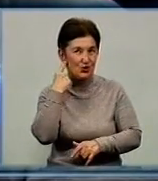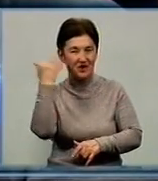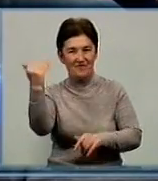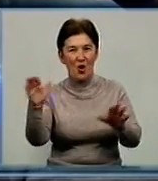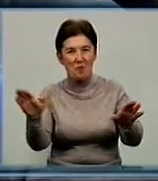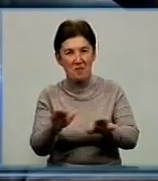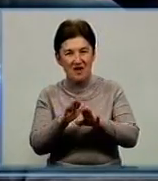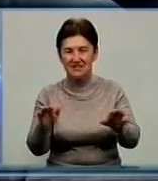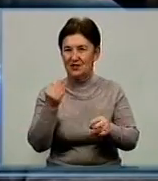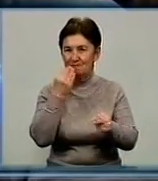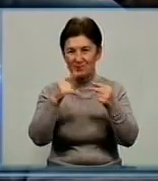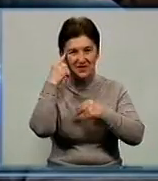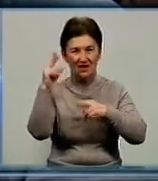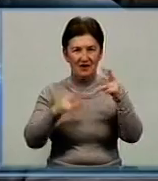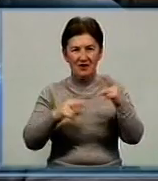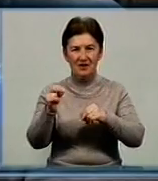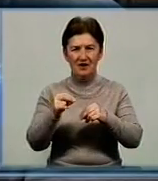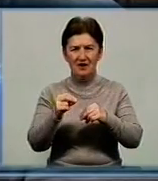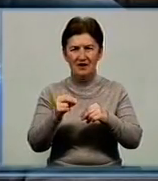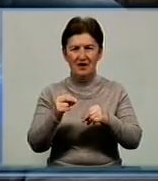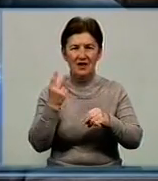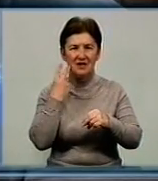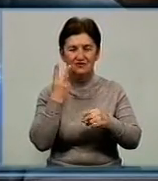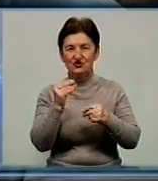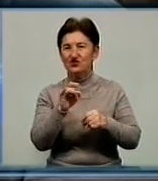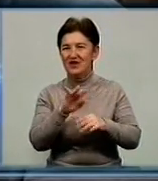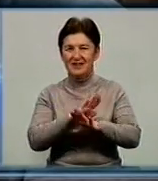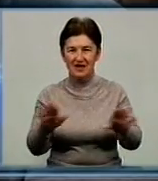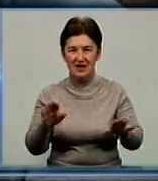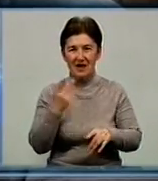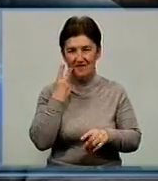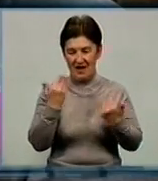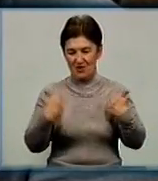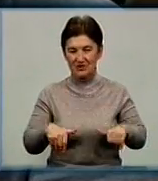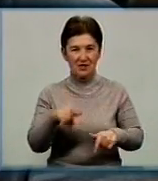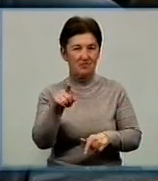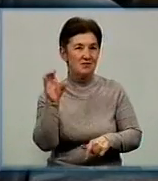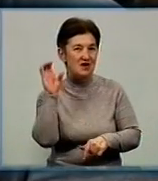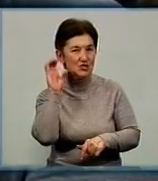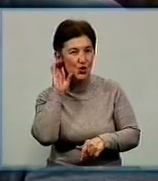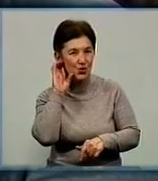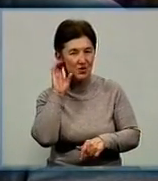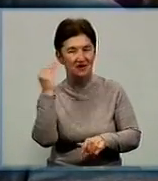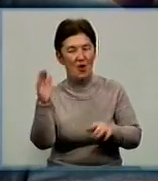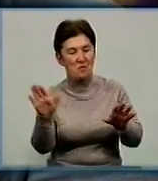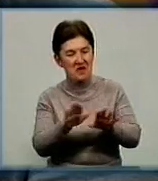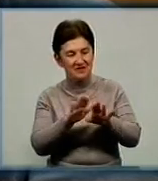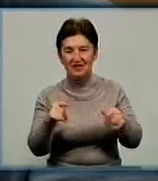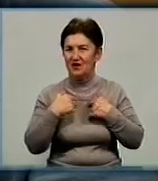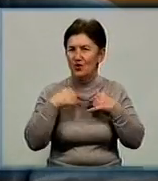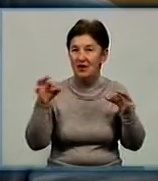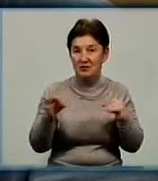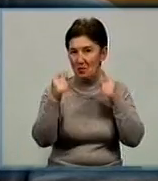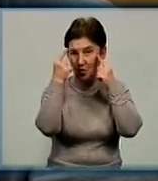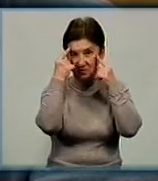найкращою піснею. Я вважаю, це варто чи ні. Я завжди її співав про себе, ходив, слухав його пісні. І я ніколи не міг